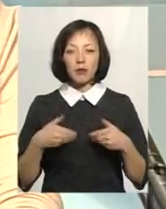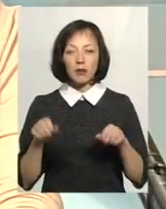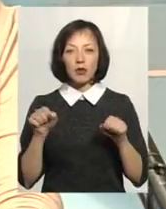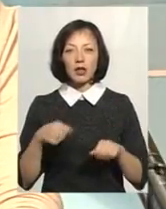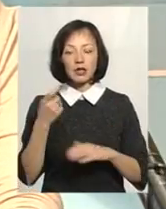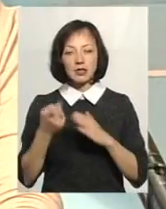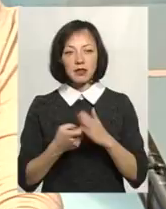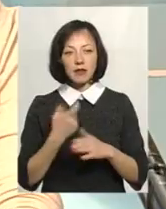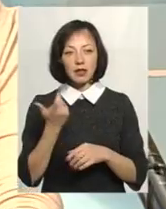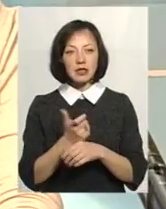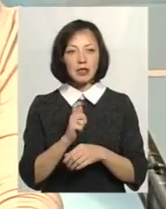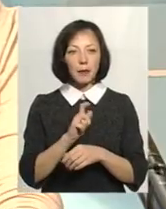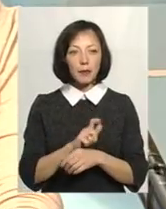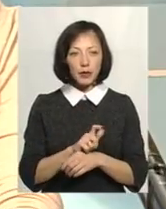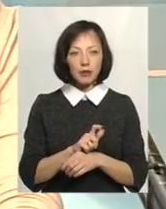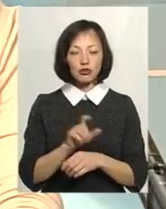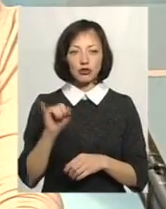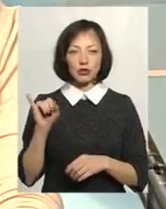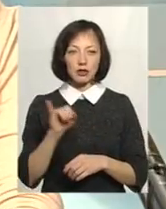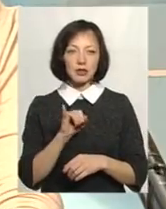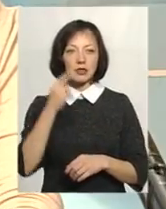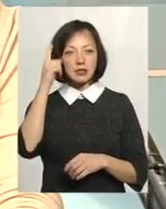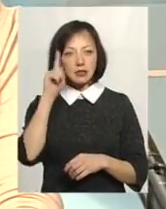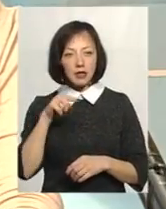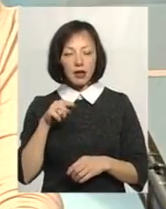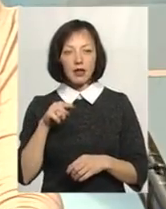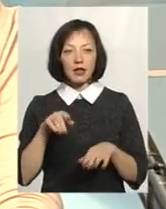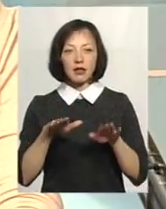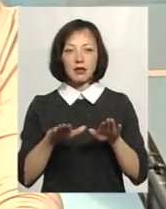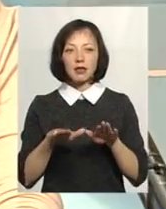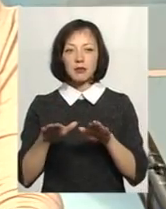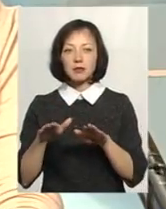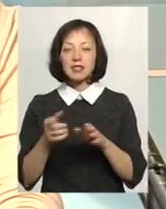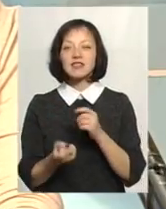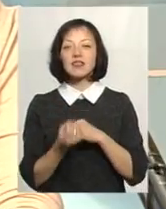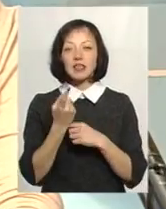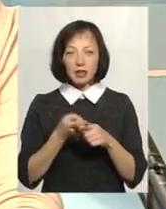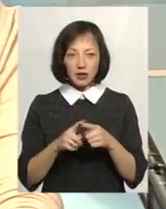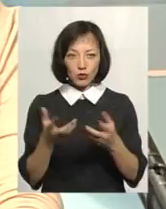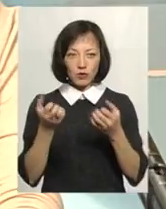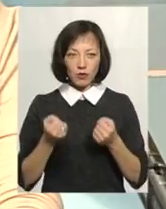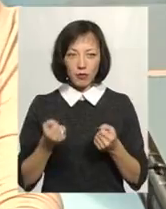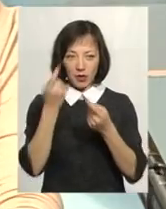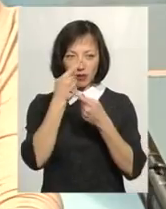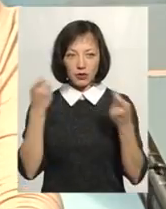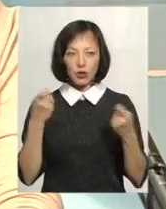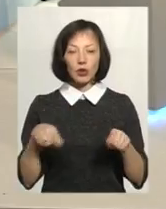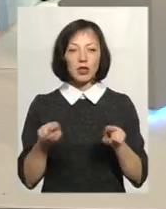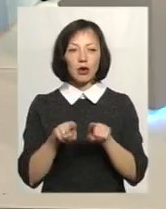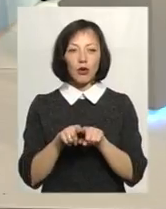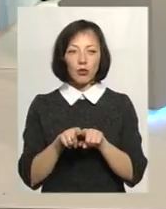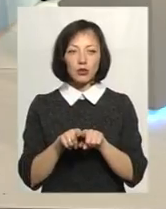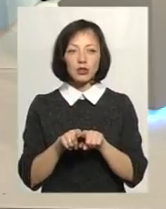дізнаватися більше і знали саме місця, де можна брати цю інформацію. І також